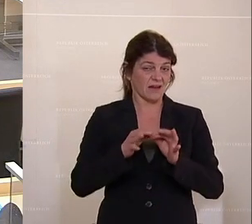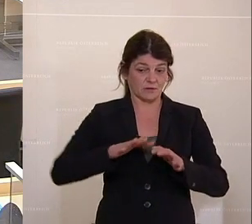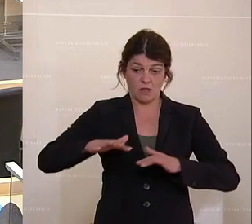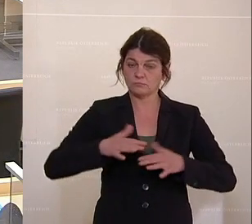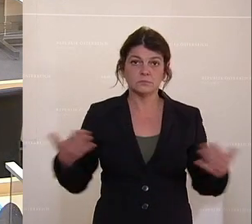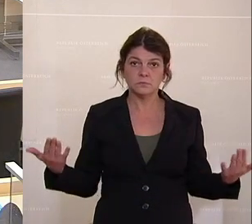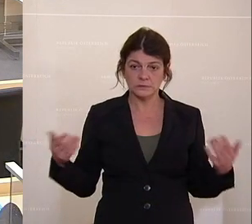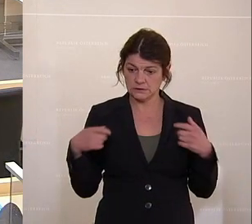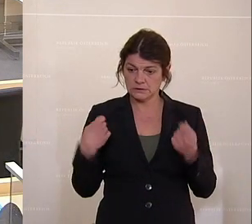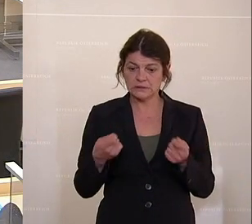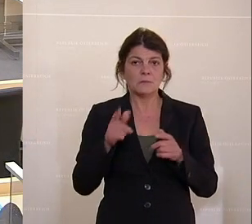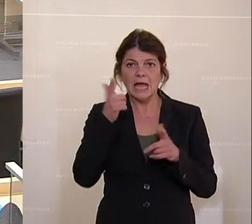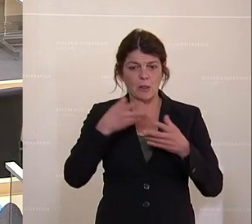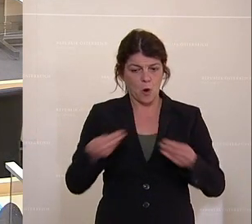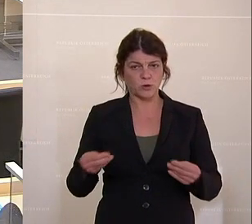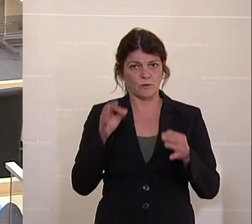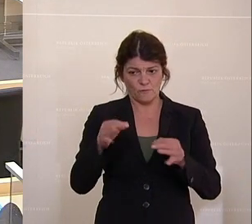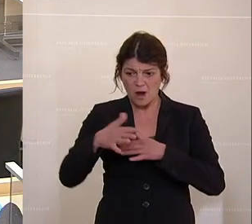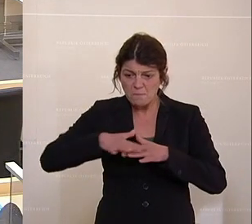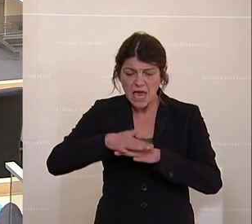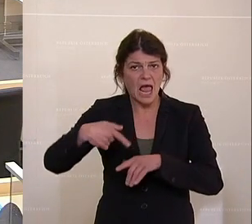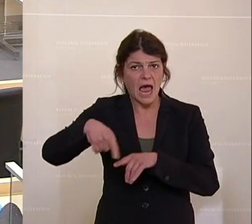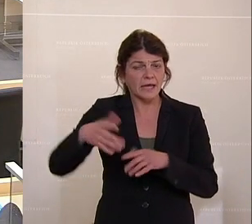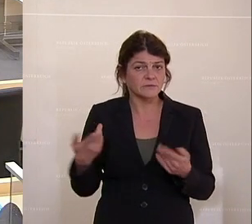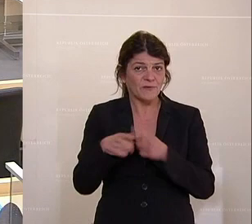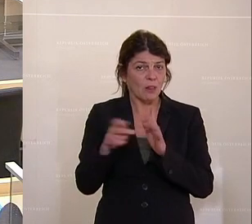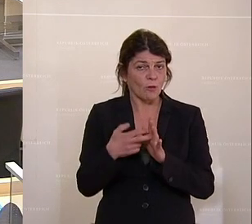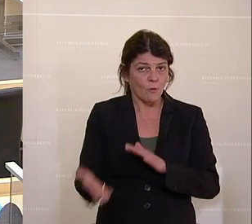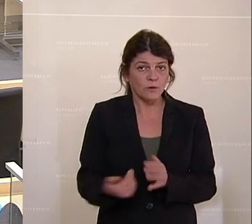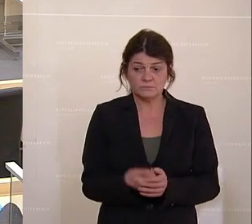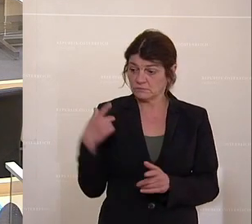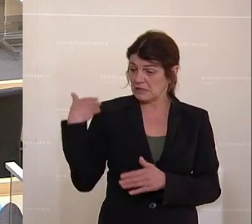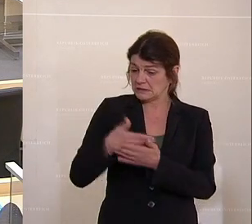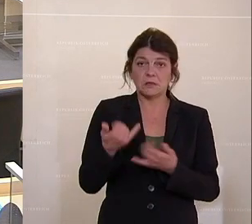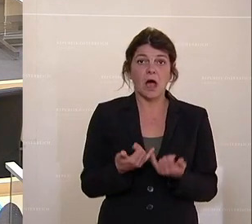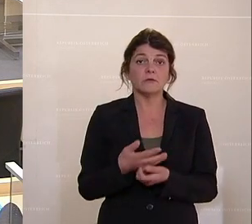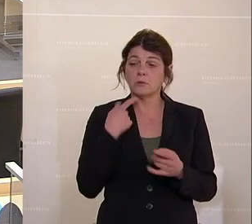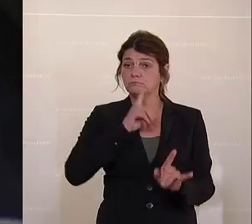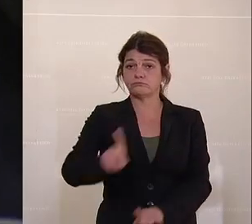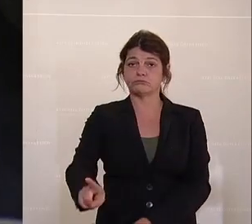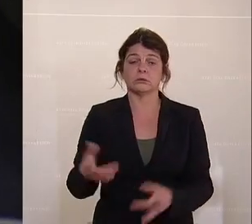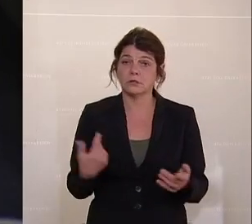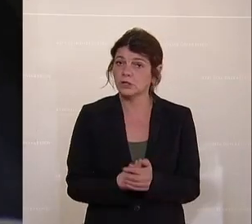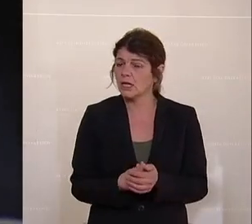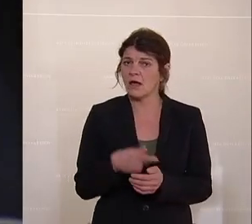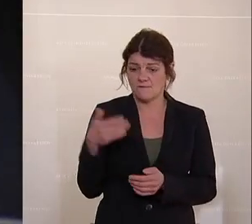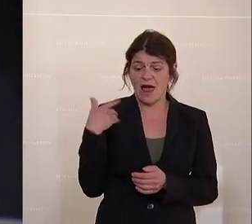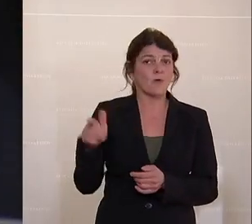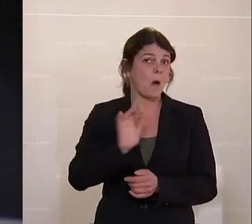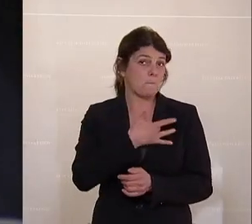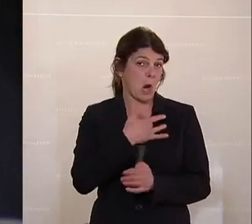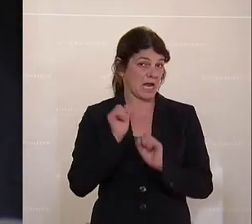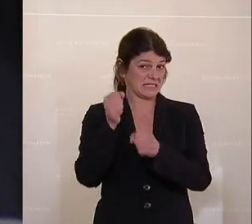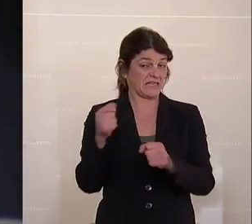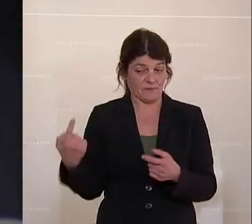keinen Lückenschluss und keine Lösung für diesen Bereich gibt. Da ist in den letzten Jahren leider überhaupt nichts weitergegangen. Jetzt hat sich dort eine Bürgerinitiative